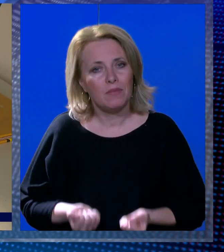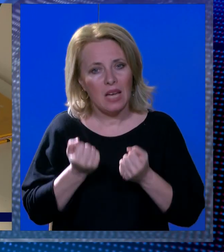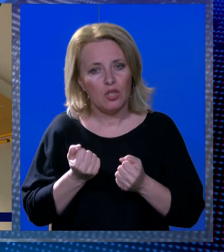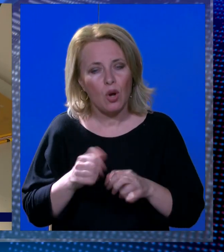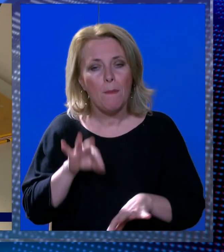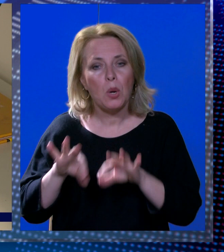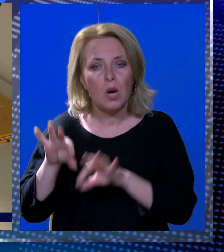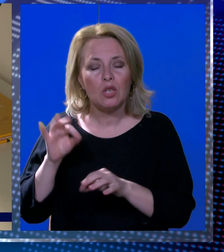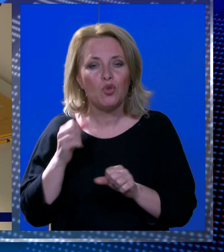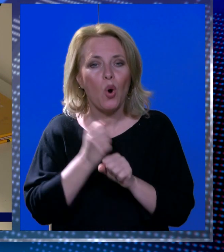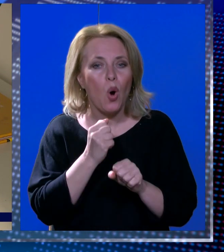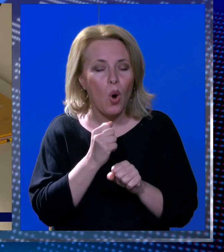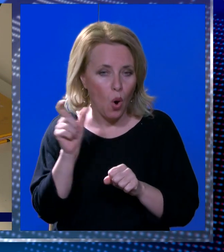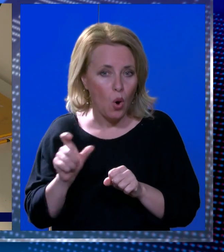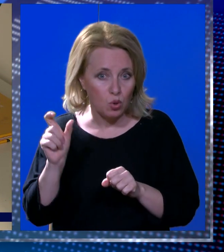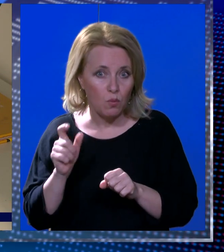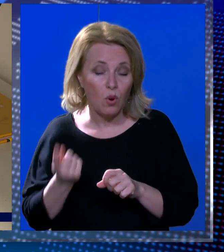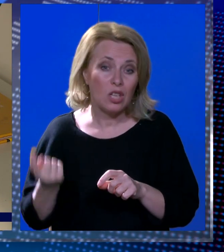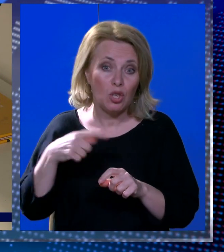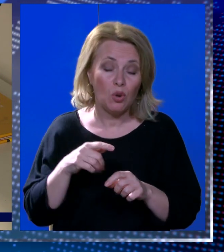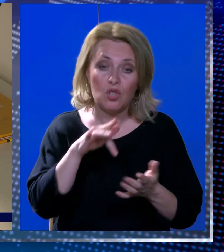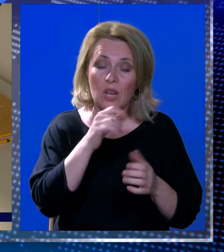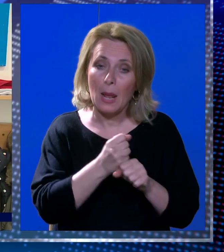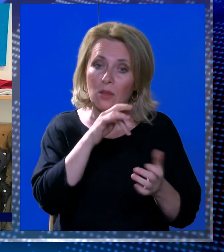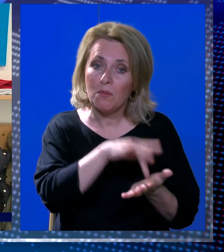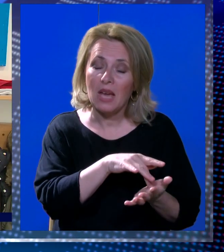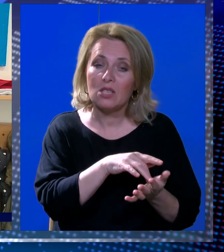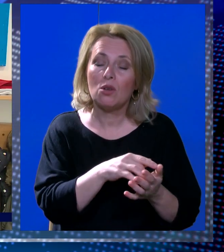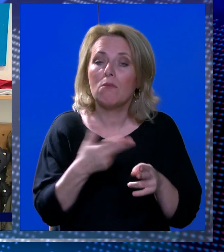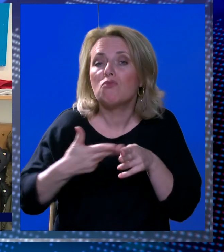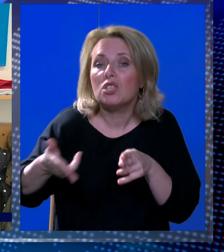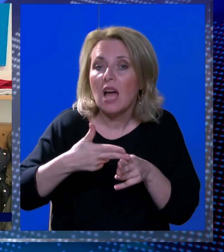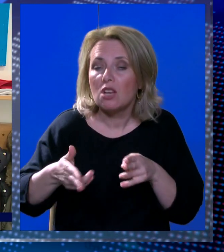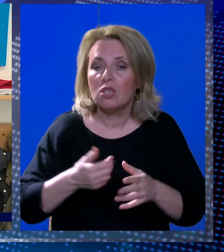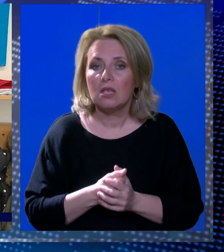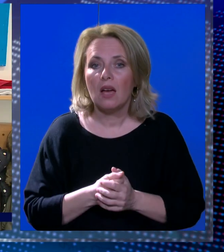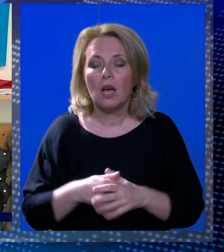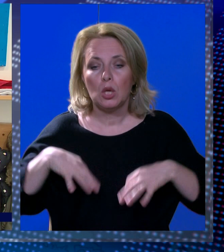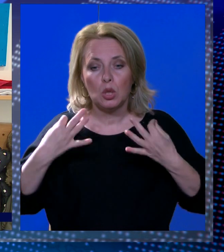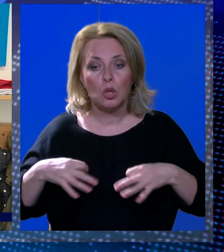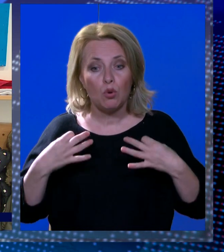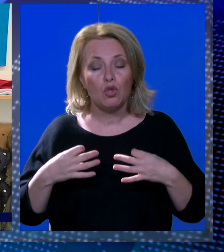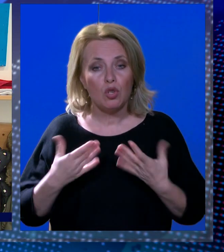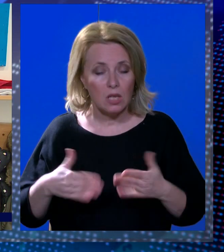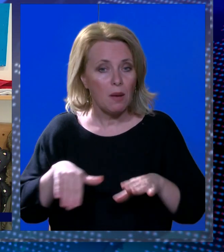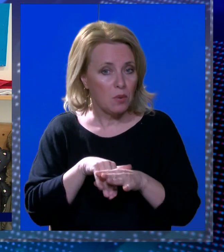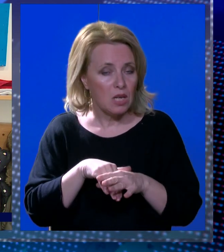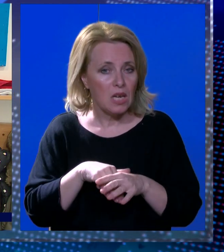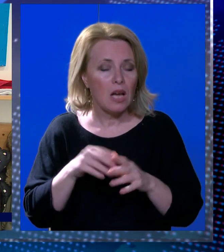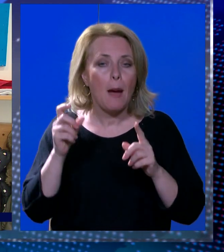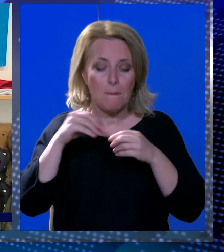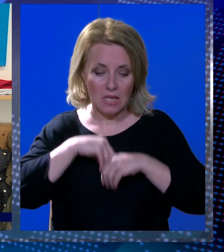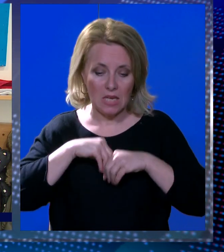pronaći osobu koja će doći na radno mjesto spremačice. I evo, stručnog kadra, znači psiholog, pedagog,